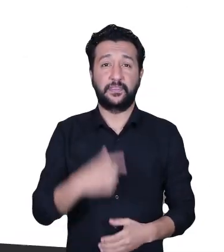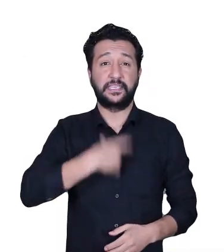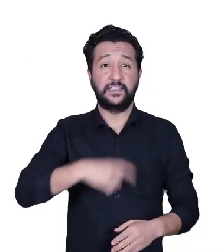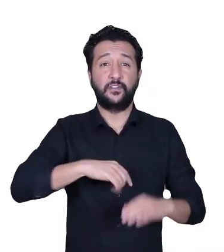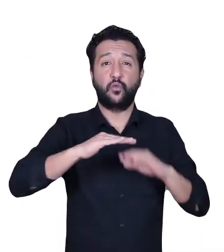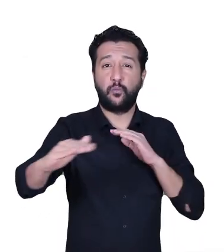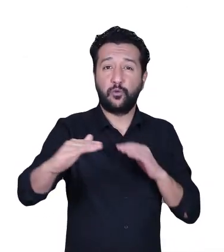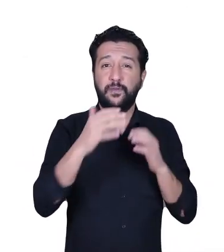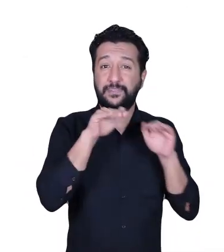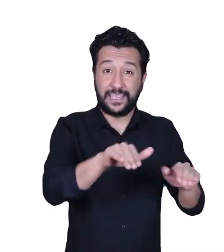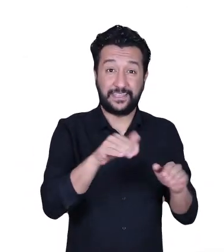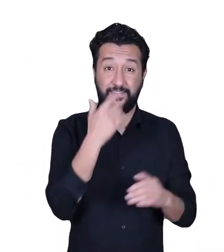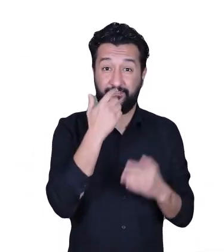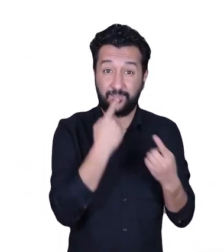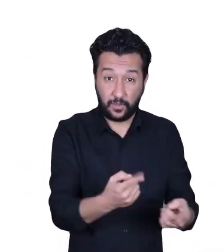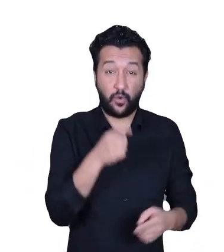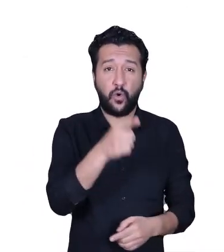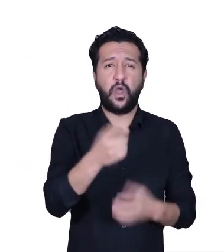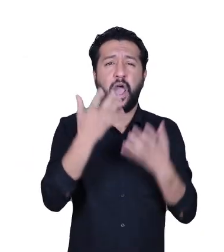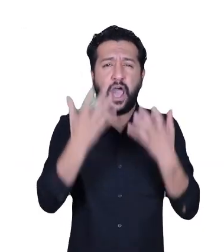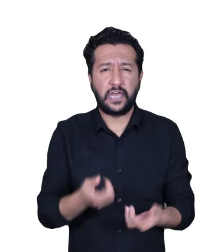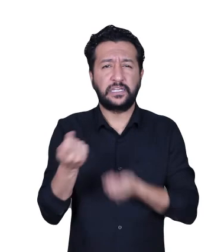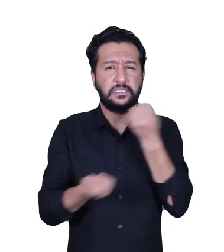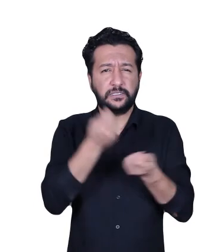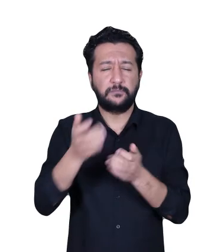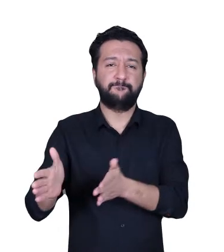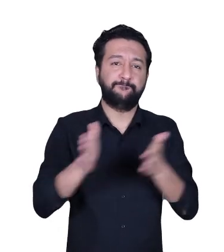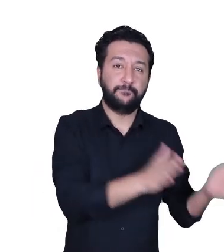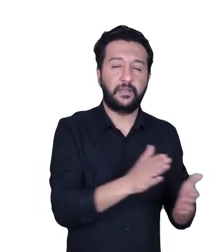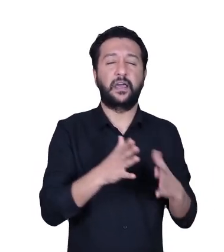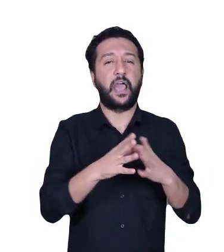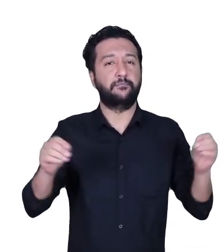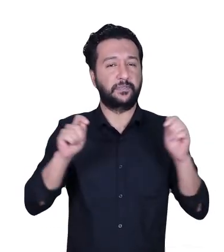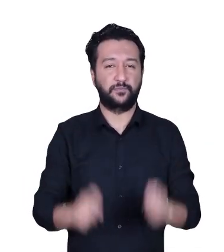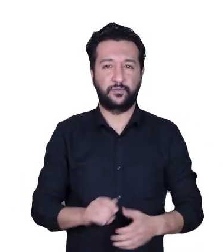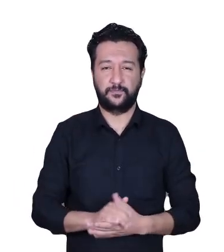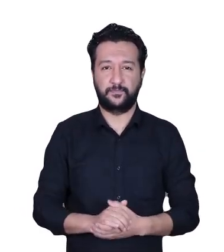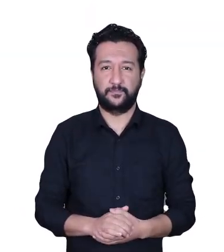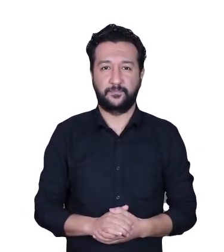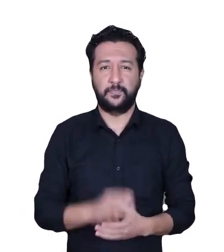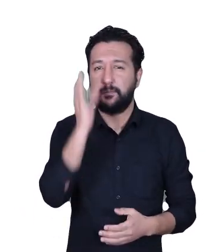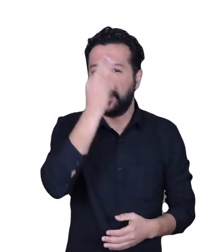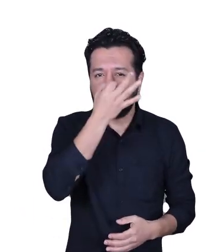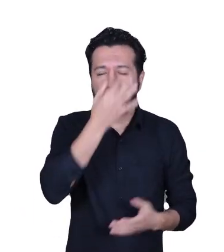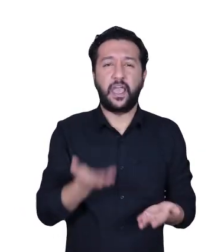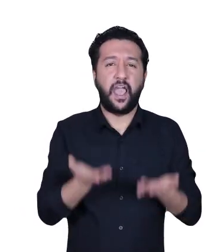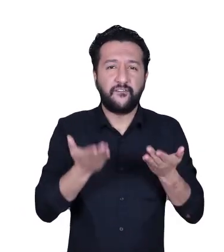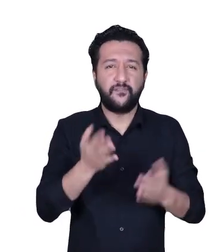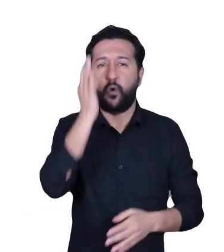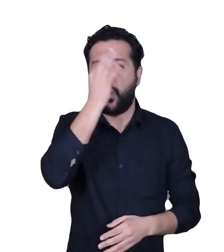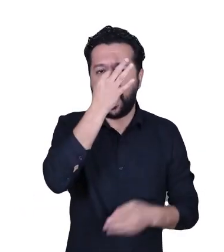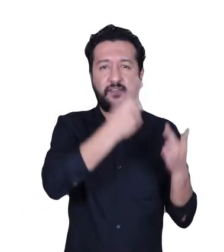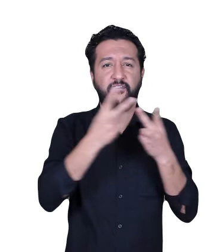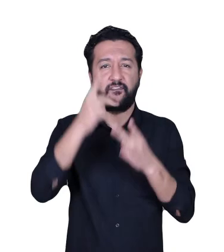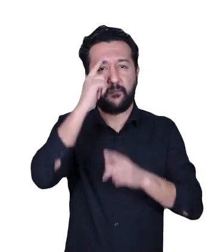sivil topluma verdiği desteklerde ağır bürokratik süreçleri ortadan kaldırıyor, Basitleştirilmiş